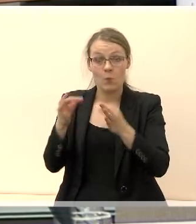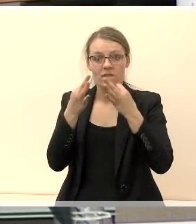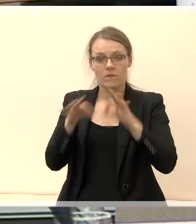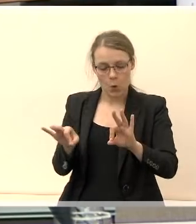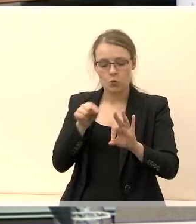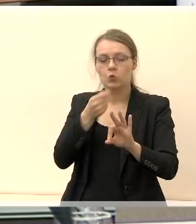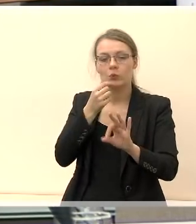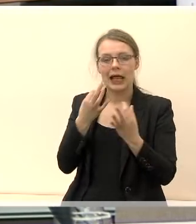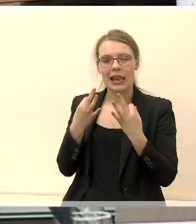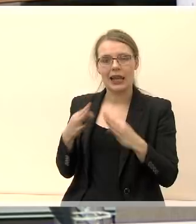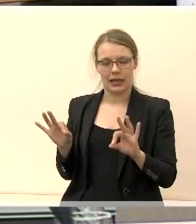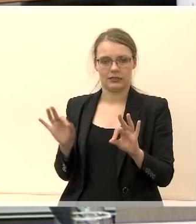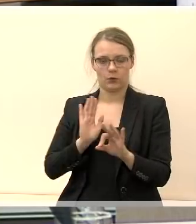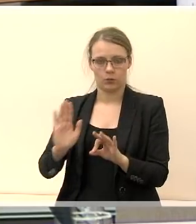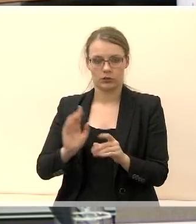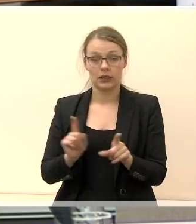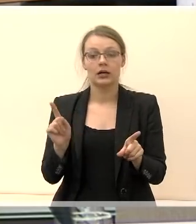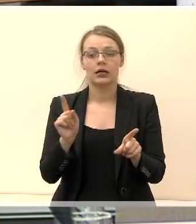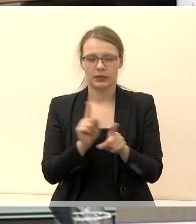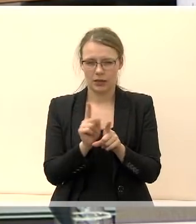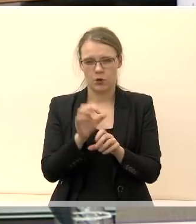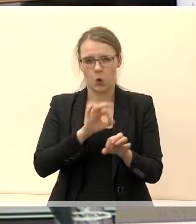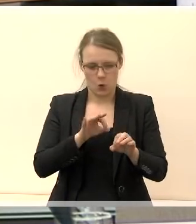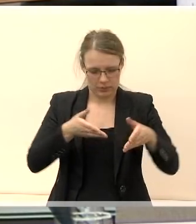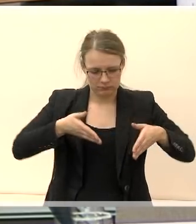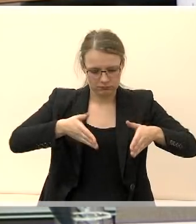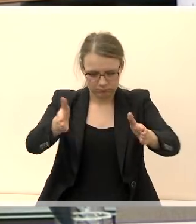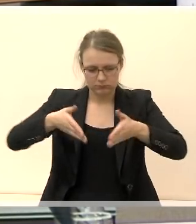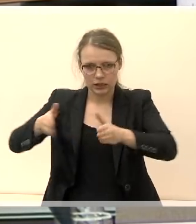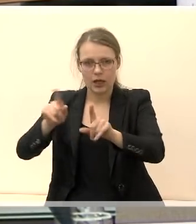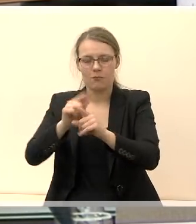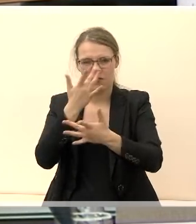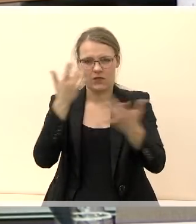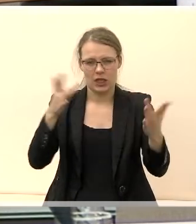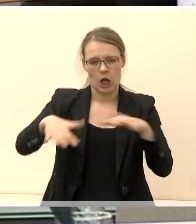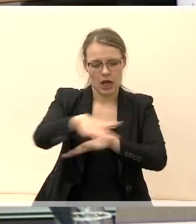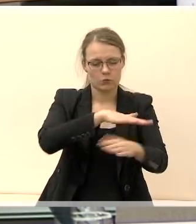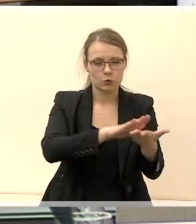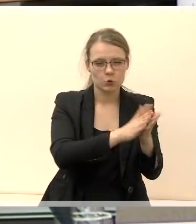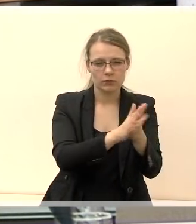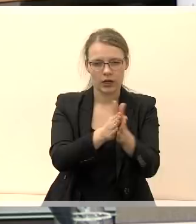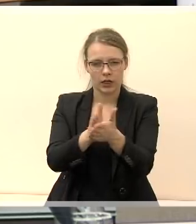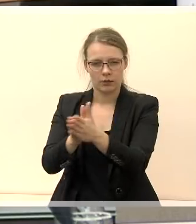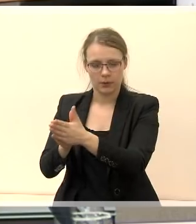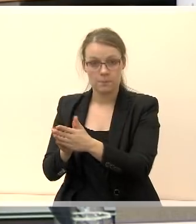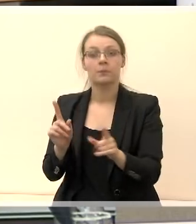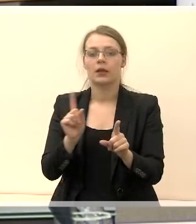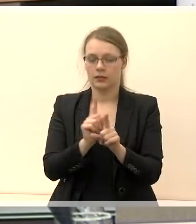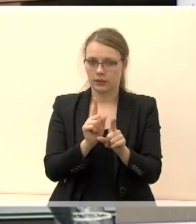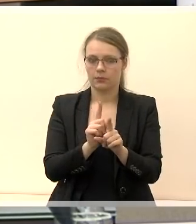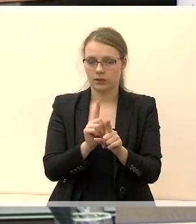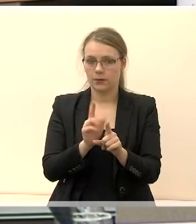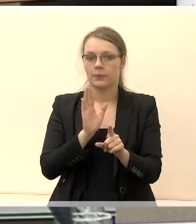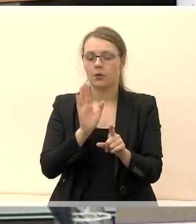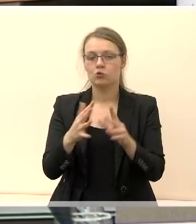Spartinsime pastatuot naujinimo projektus, kompleksinį kvartalų, viešų ir dvių sutvarkymą, tai taip pat subalansuotais